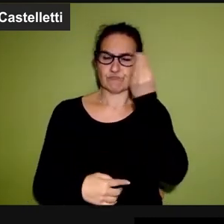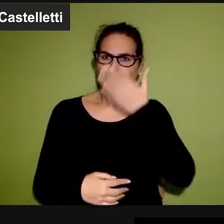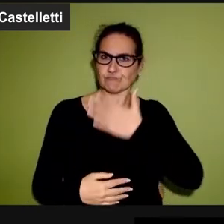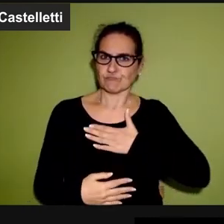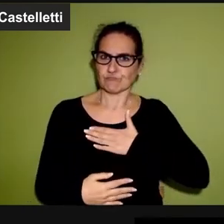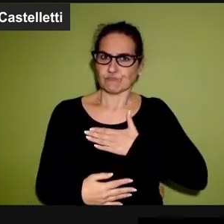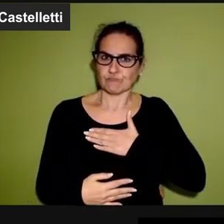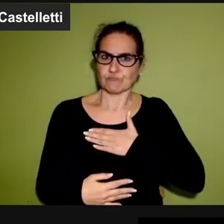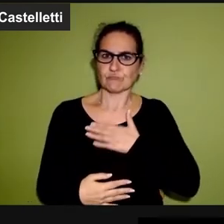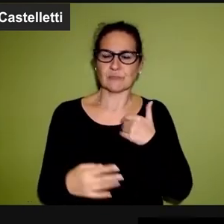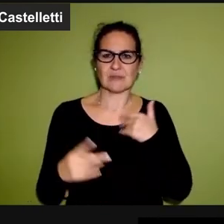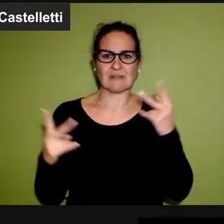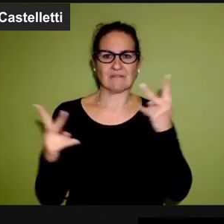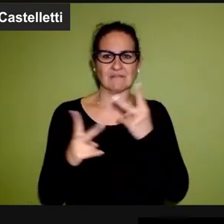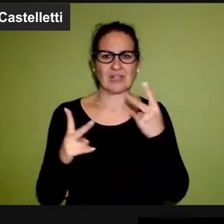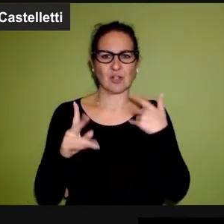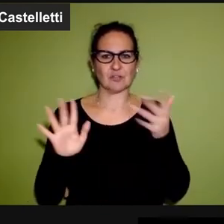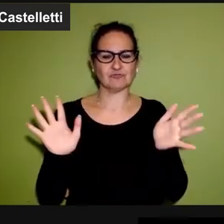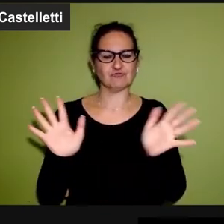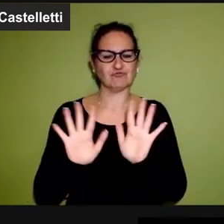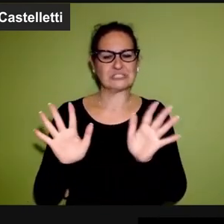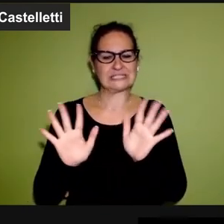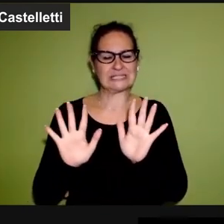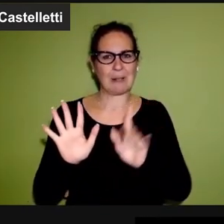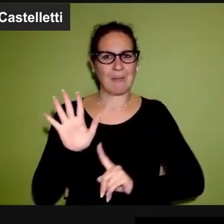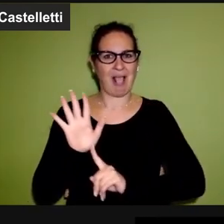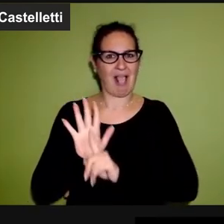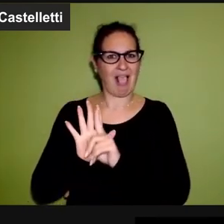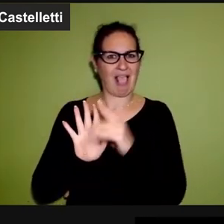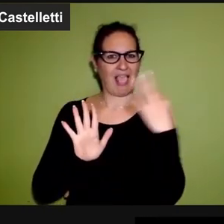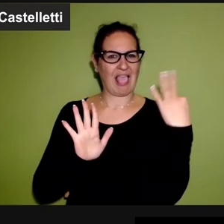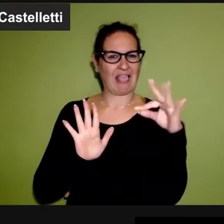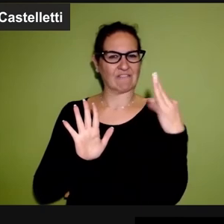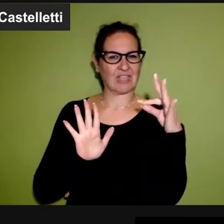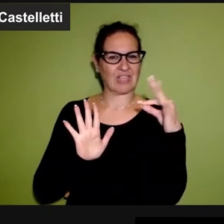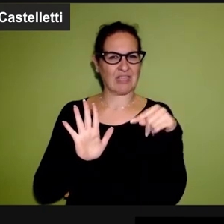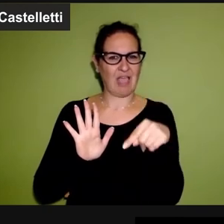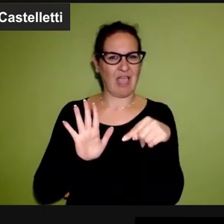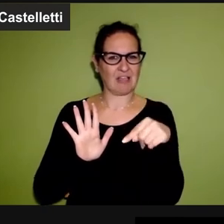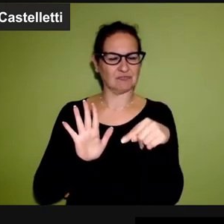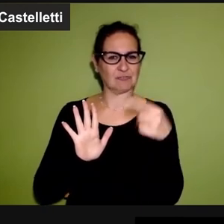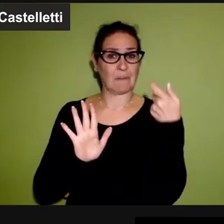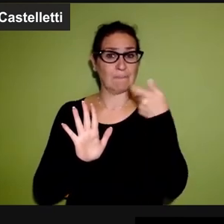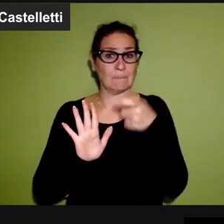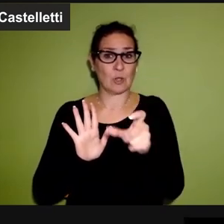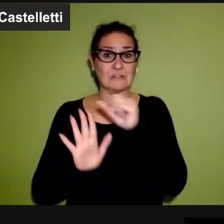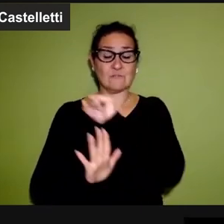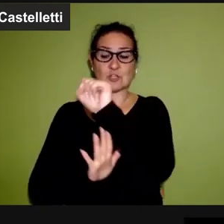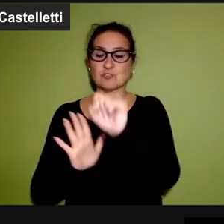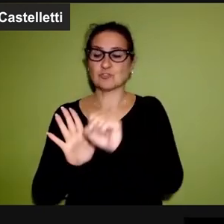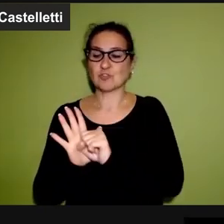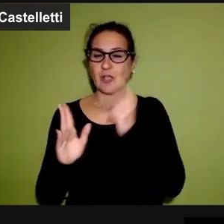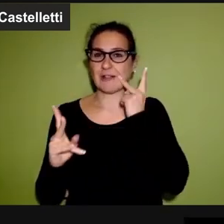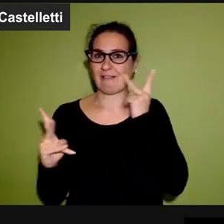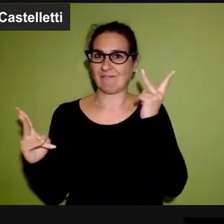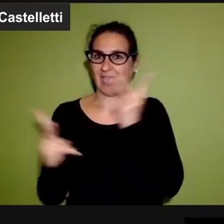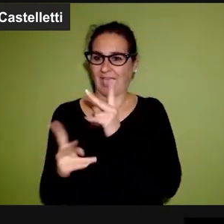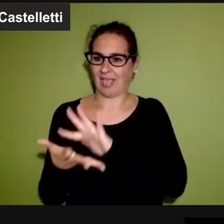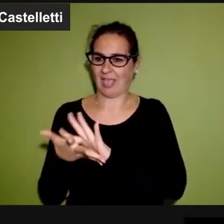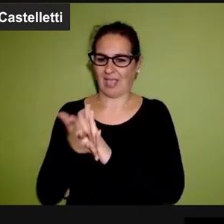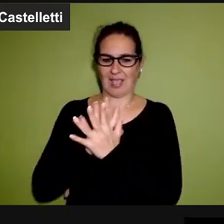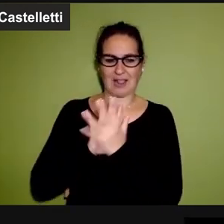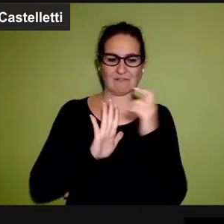E aggiungo una mia valutazione personale, secondo me anche il cinema quando è più efficace è perché traspone delle storie